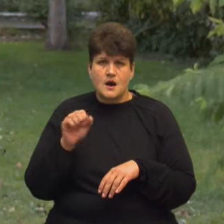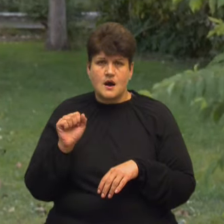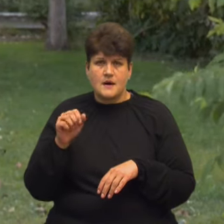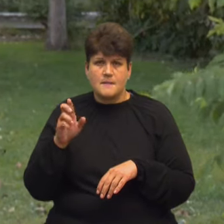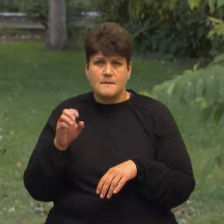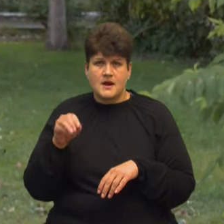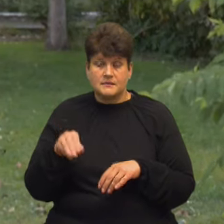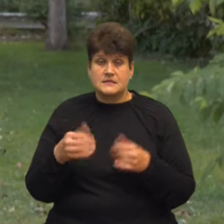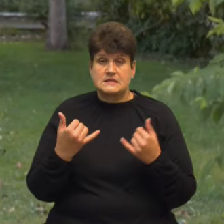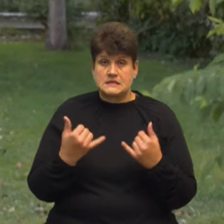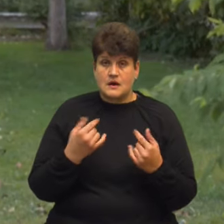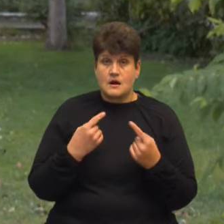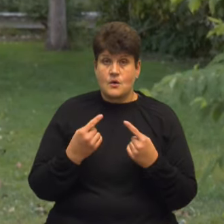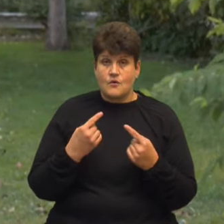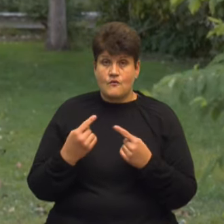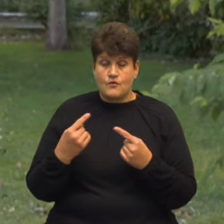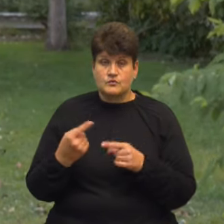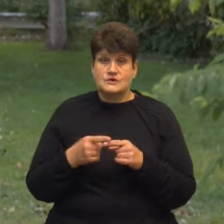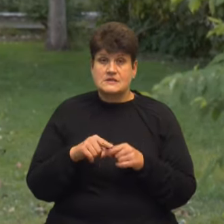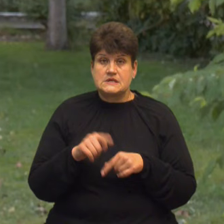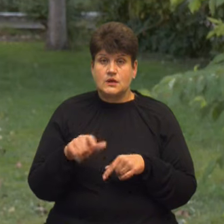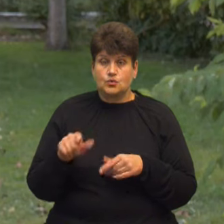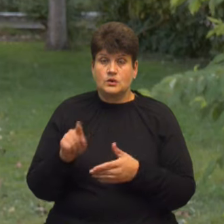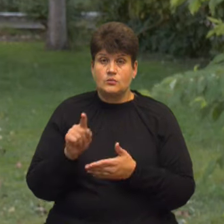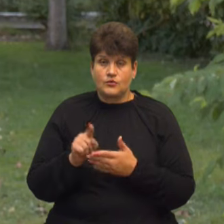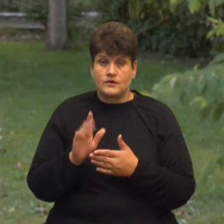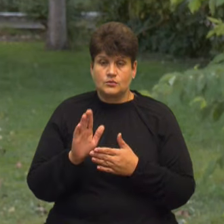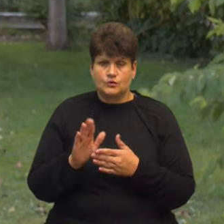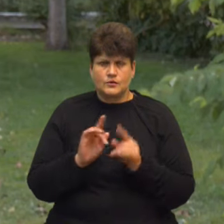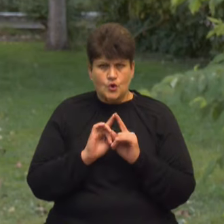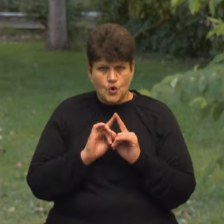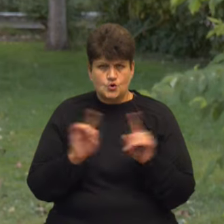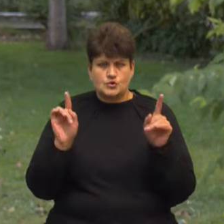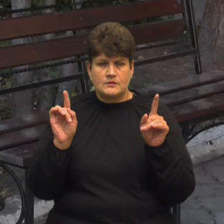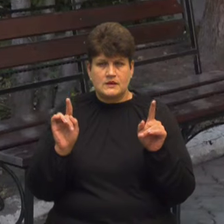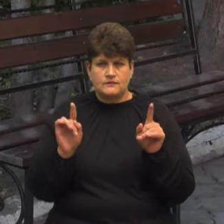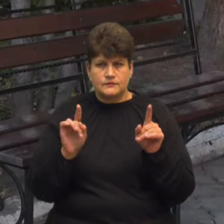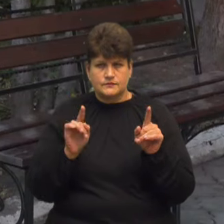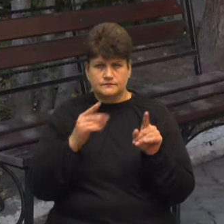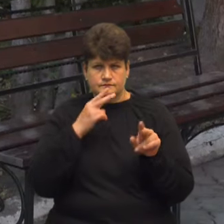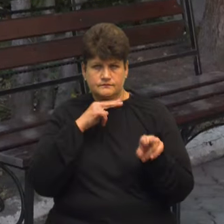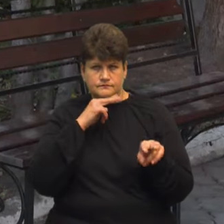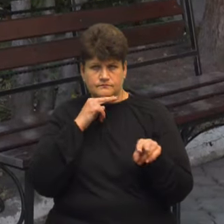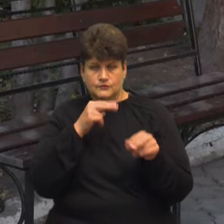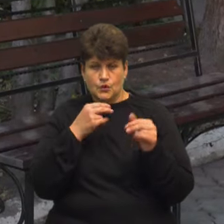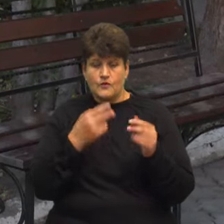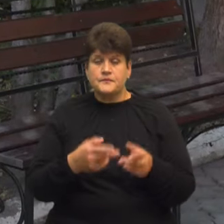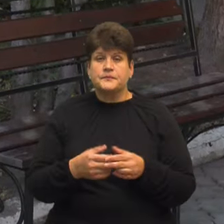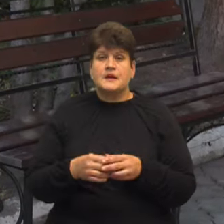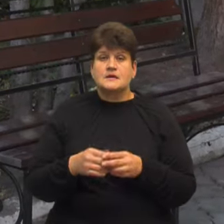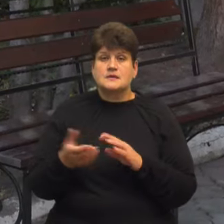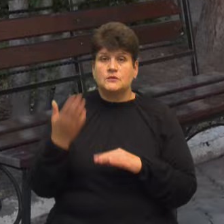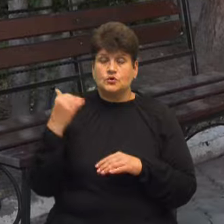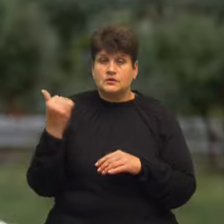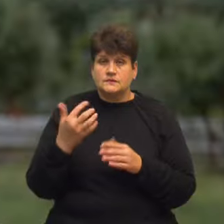ми зараз говоримо, що такі люди повинні бути під особливим прицілом За словами Оксани Чайчук, за минулий